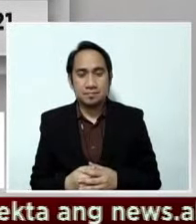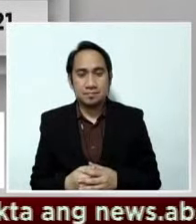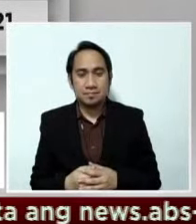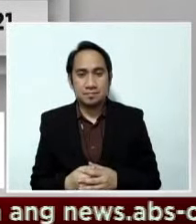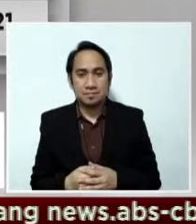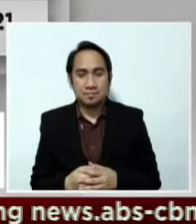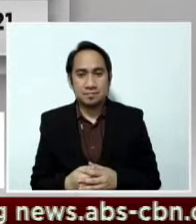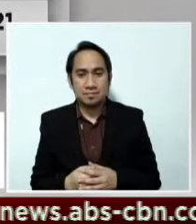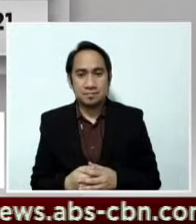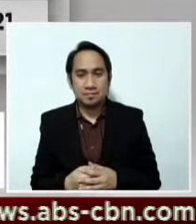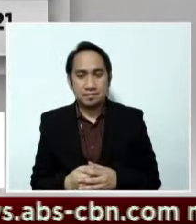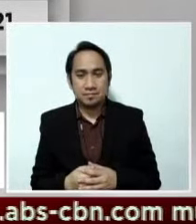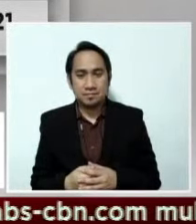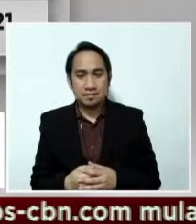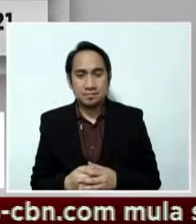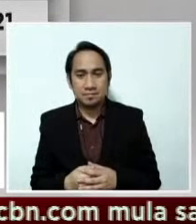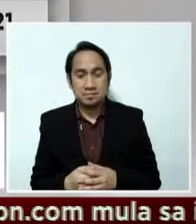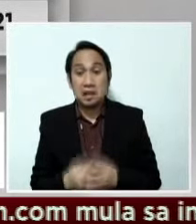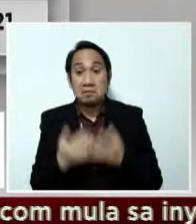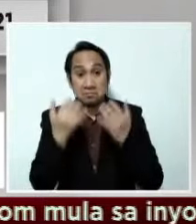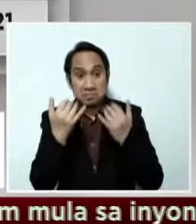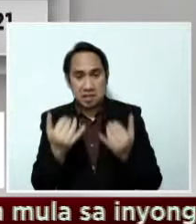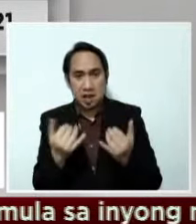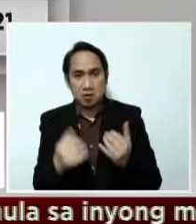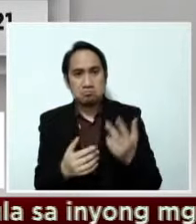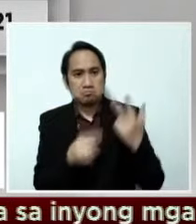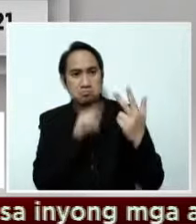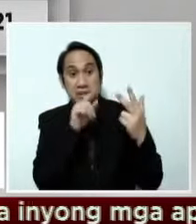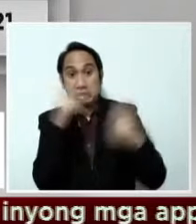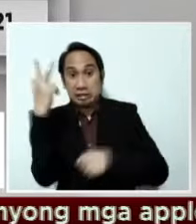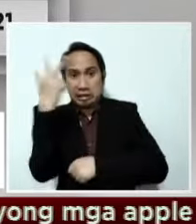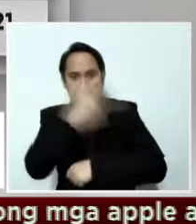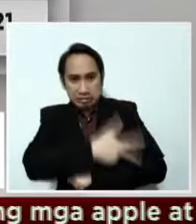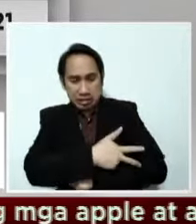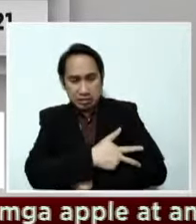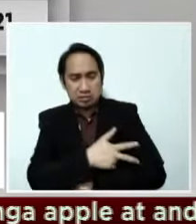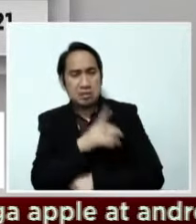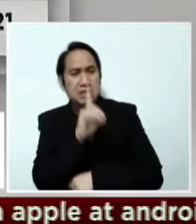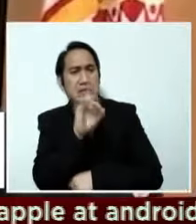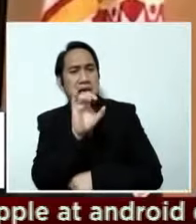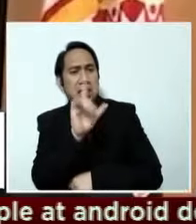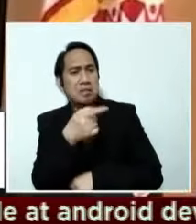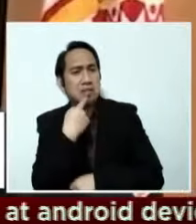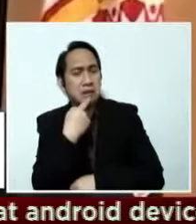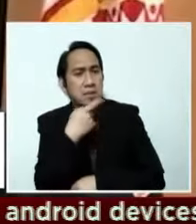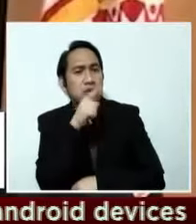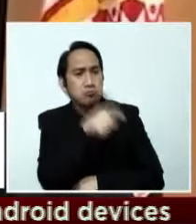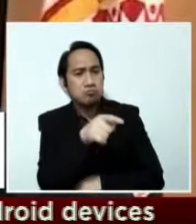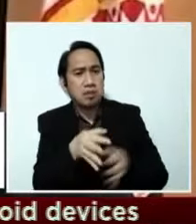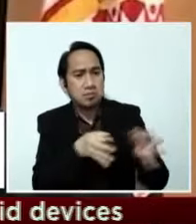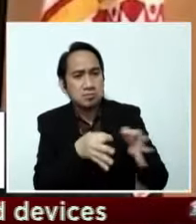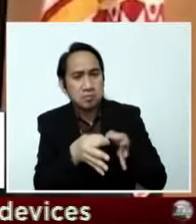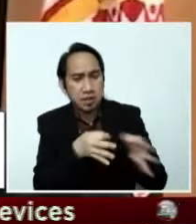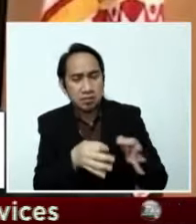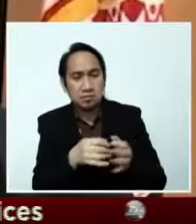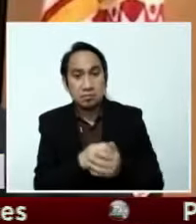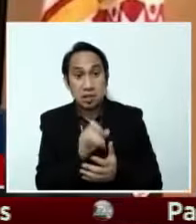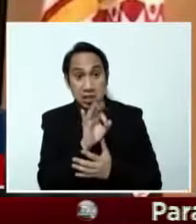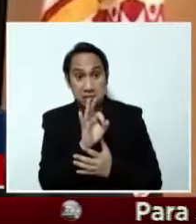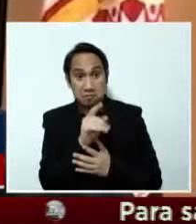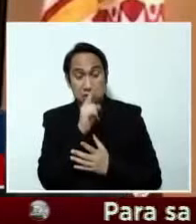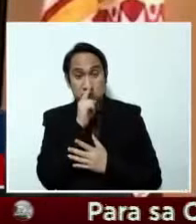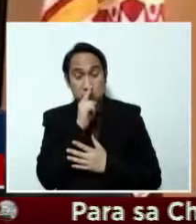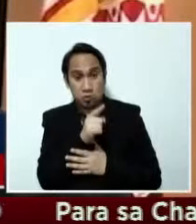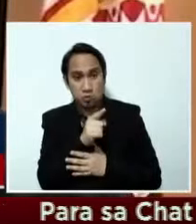Palawan Mayor Abraham Iba. Binigyan sila ng tatlong araw ng DILG para magpaliwanag. Na-verify namin na totoo at itong naging